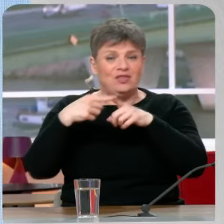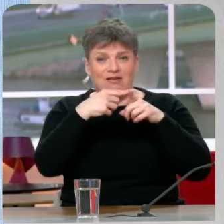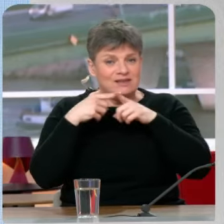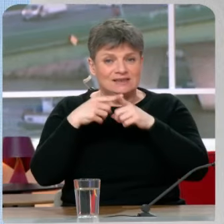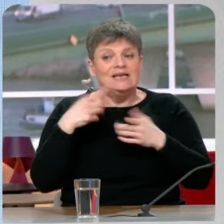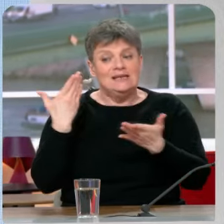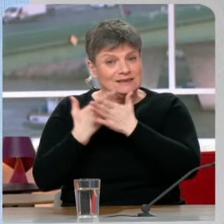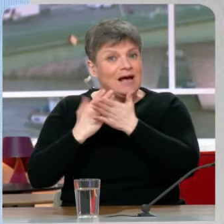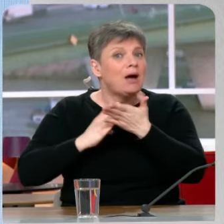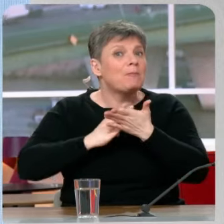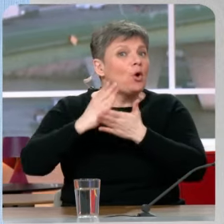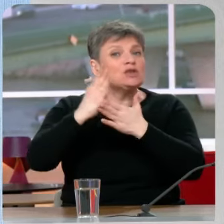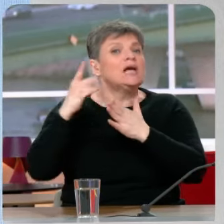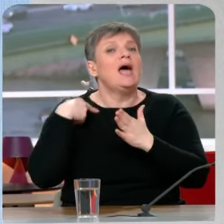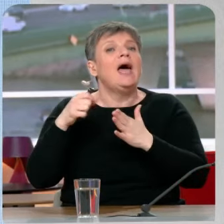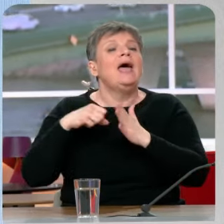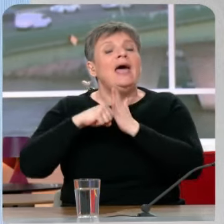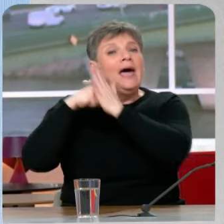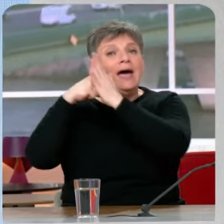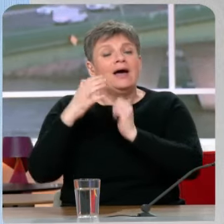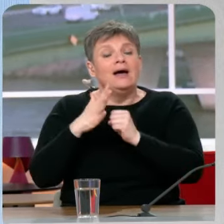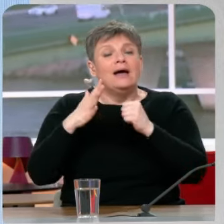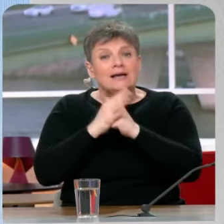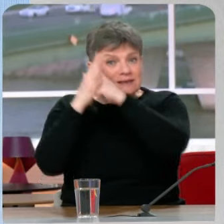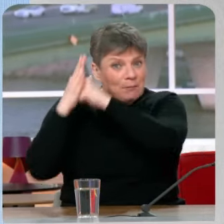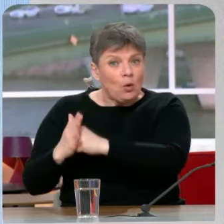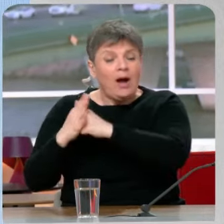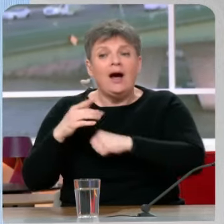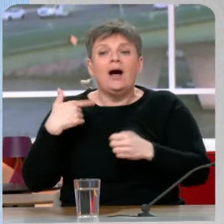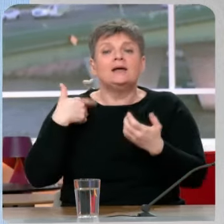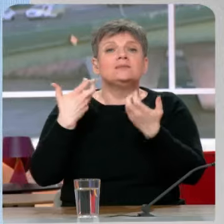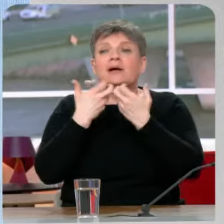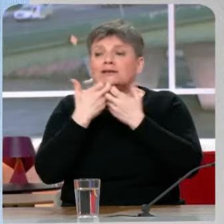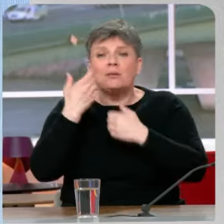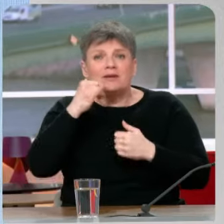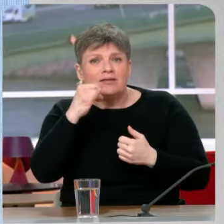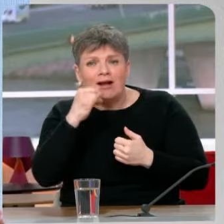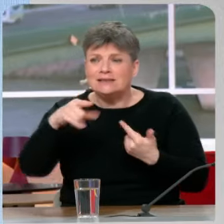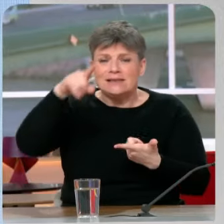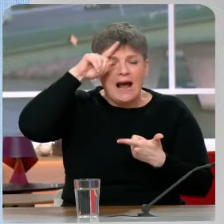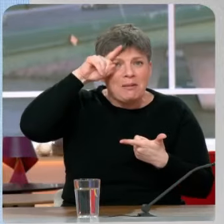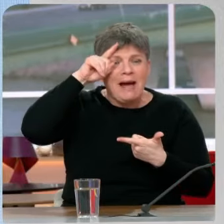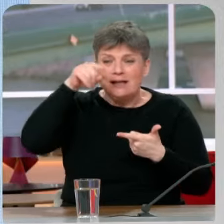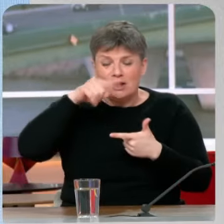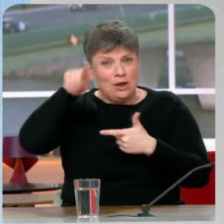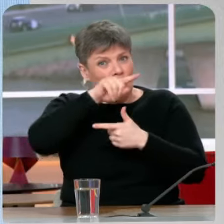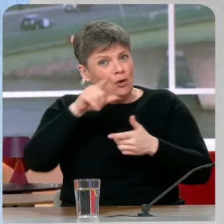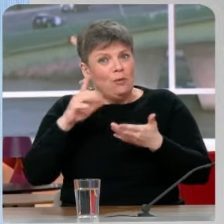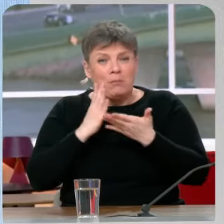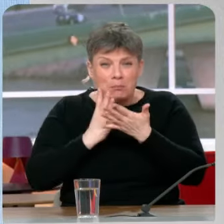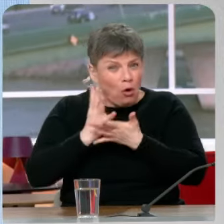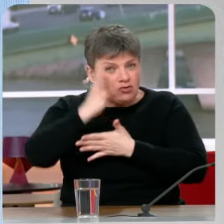Europe, le Rassemblement national chez nous, l'AFD en Allemagne, la Lega en Italie, Vox en Espagne, c'est leur projet de